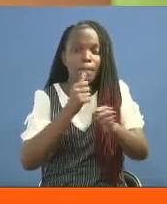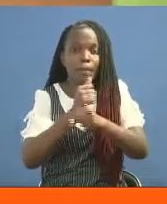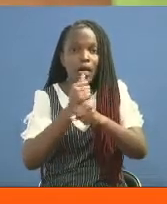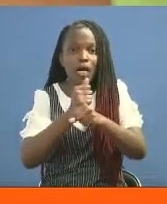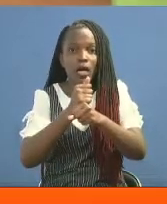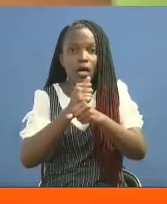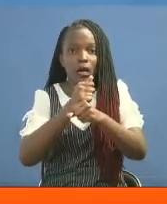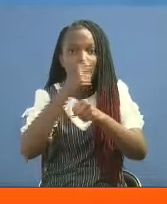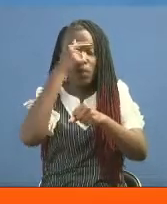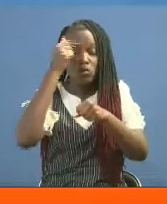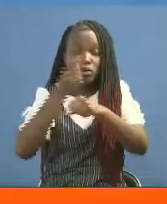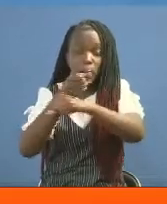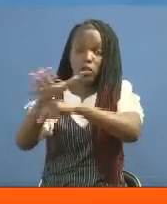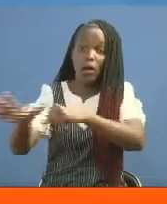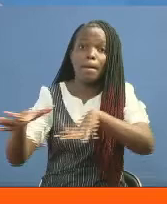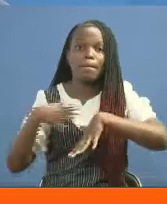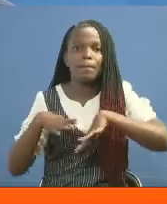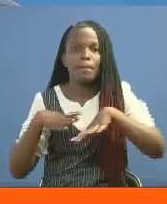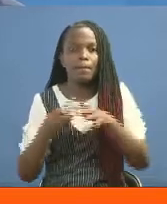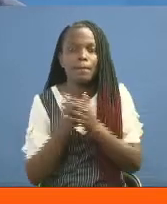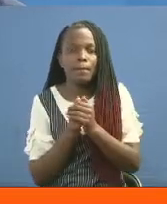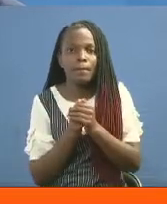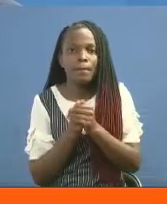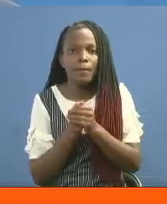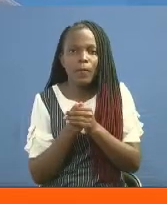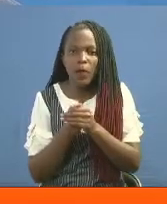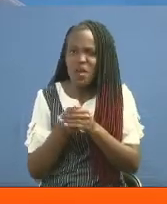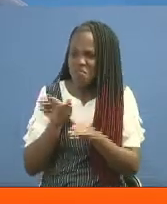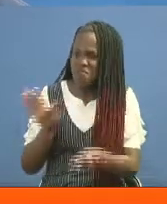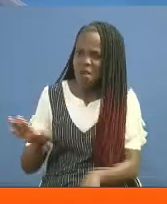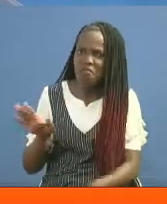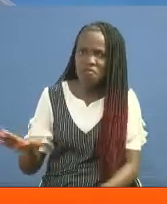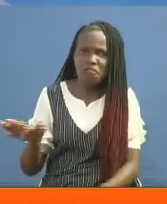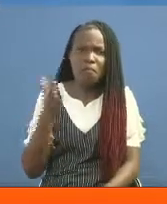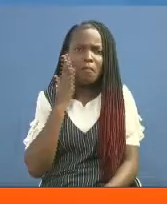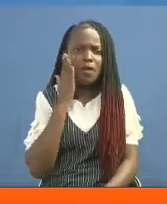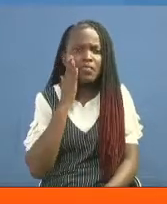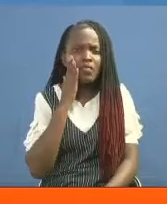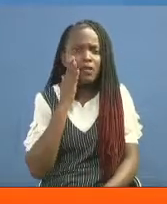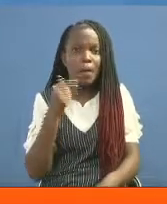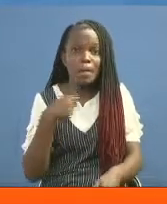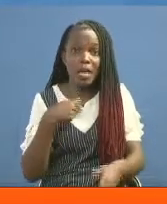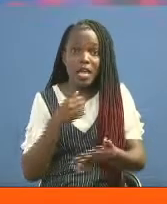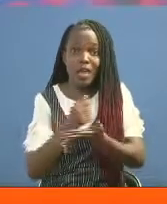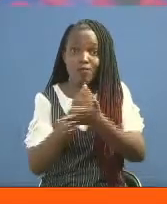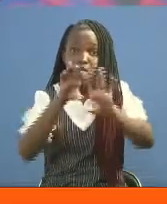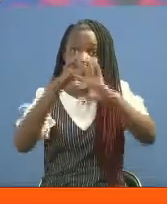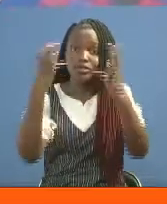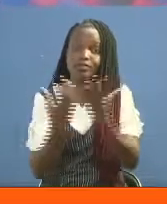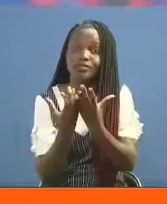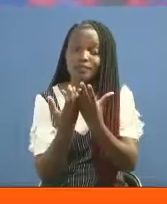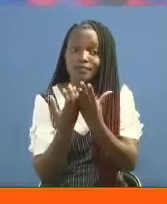kudistribute to the people. Kama young mothers nilijiisi vizuri, uzni meweza kusaidia community.